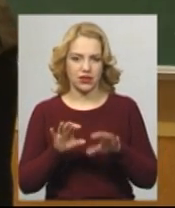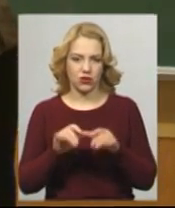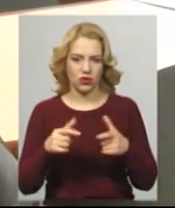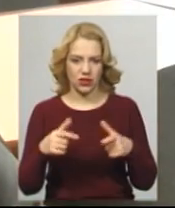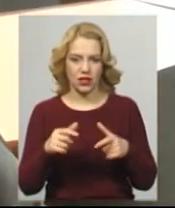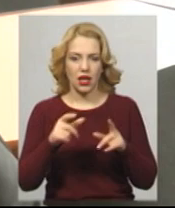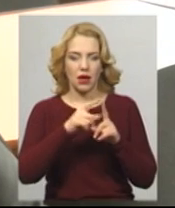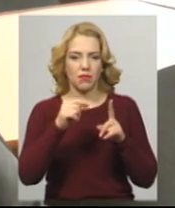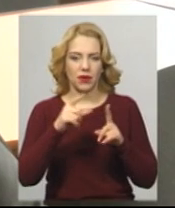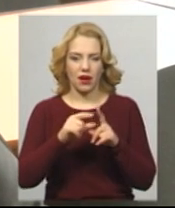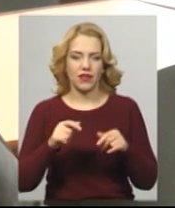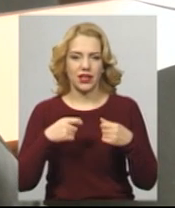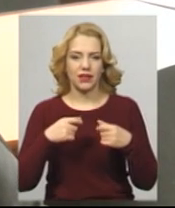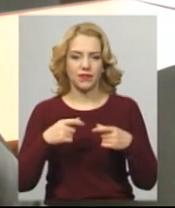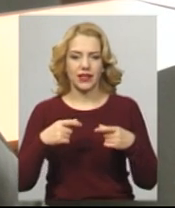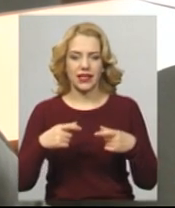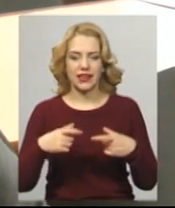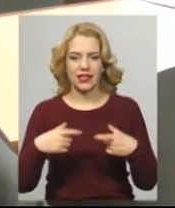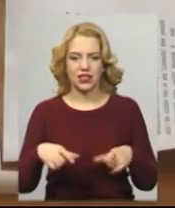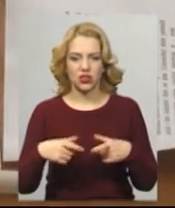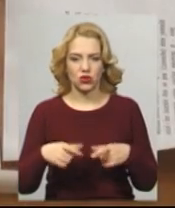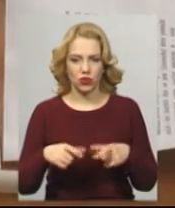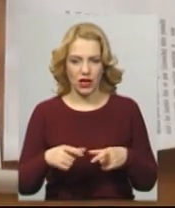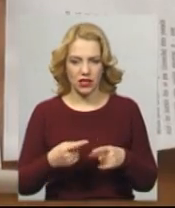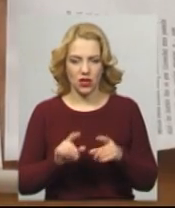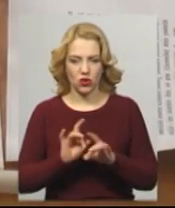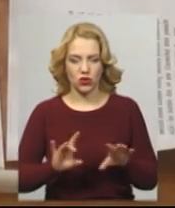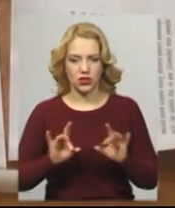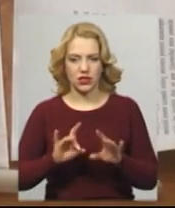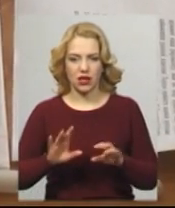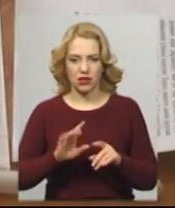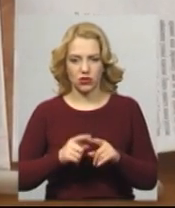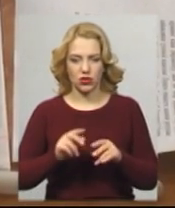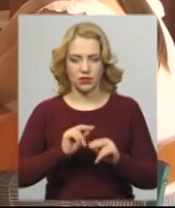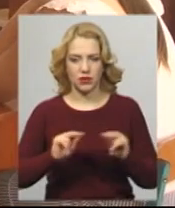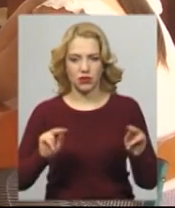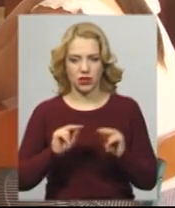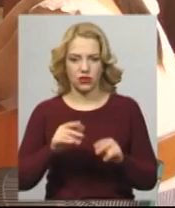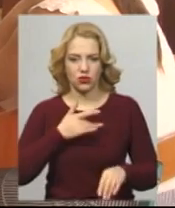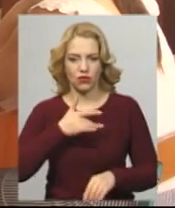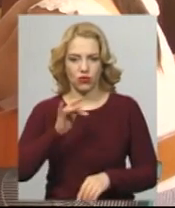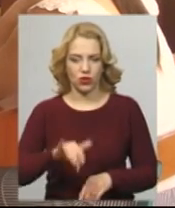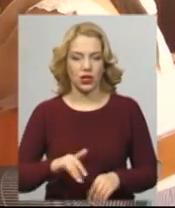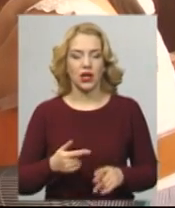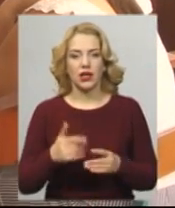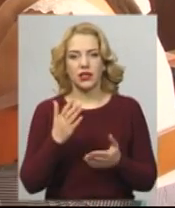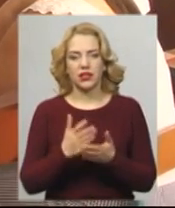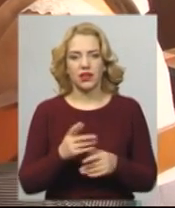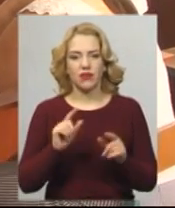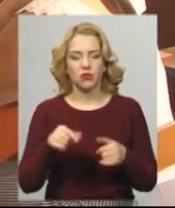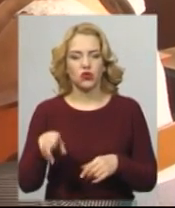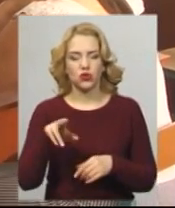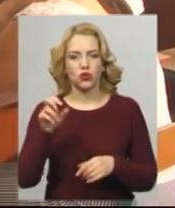Алла Овсієвич, голова циклової, тобто предметної комісії з правознавства Хмельницького економіко-правового коледжу Суворі. Є вимоги стосовно освітлення